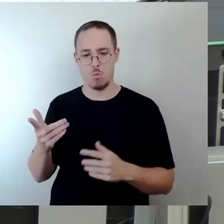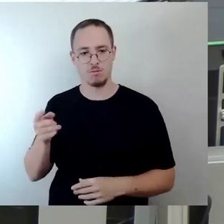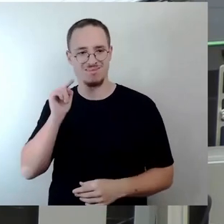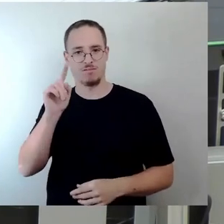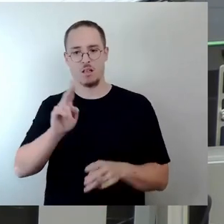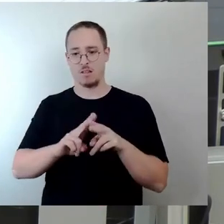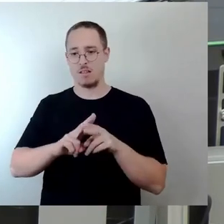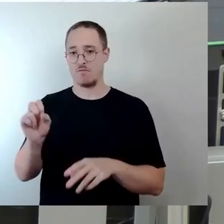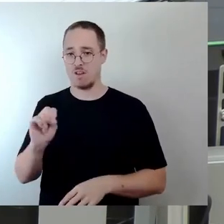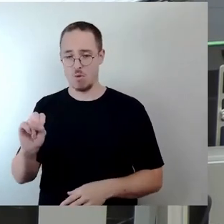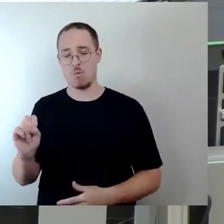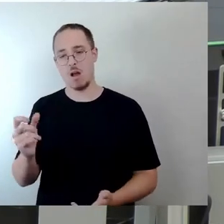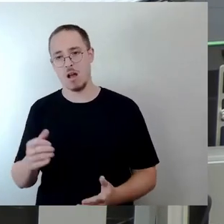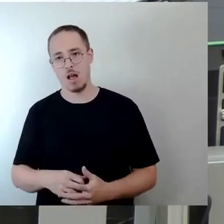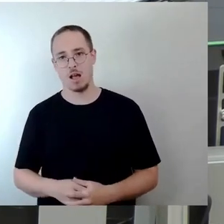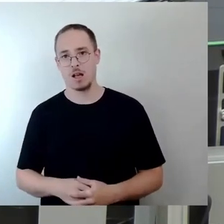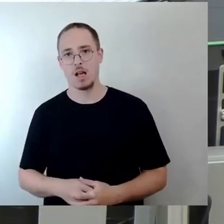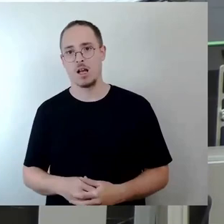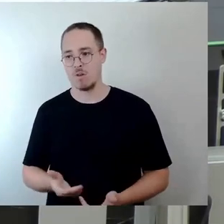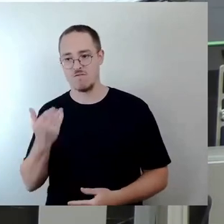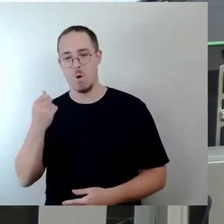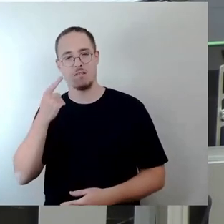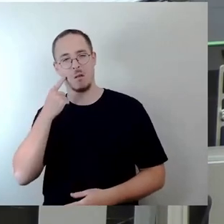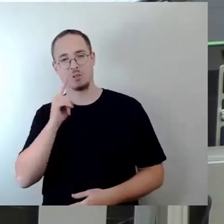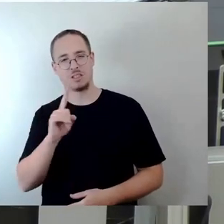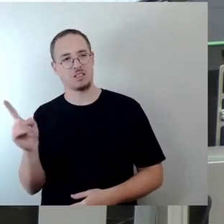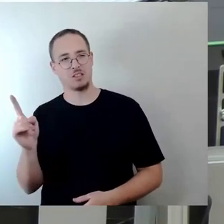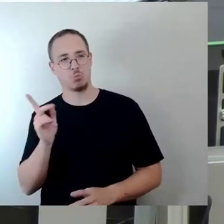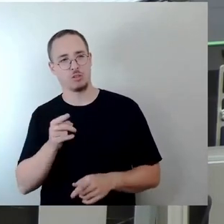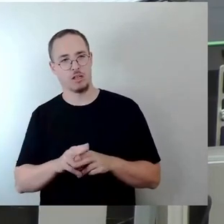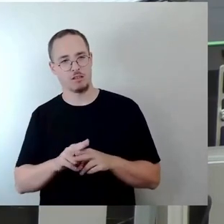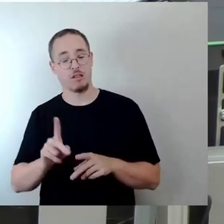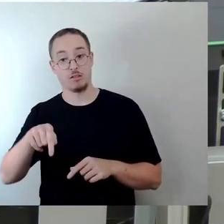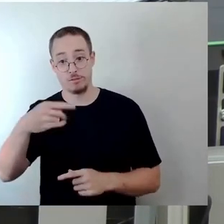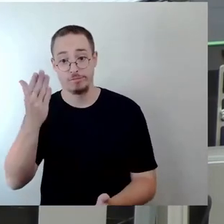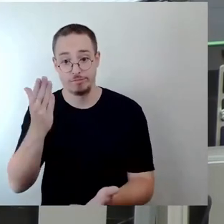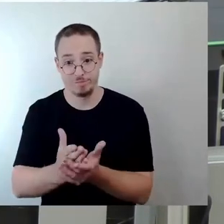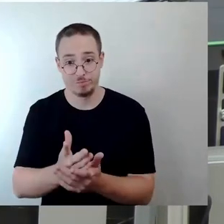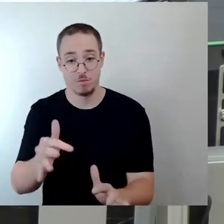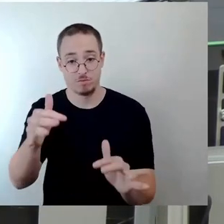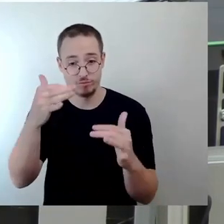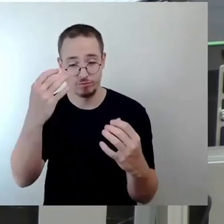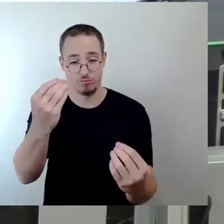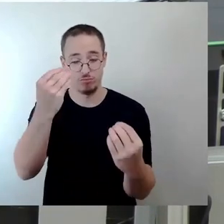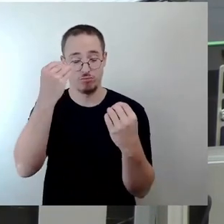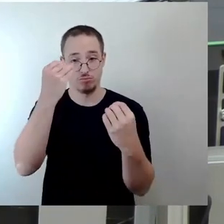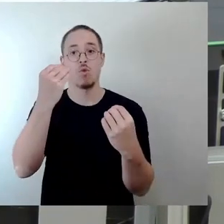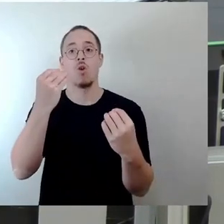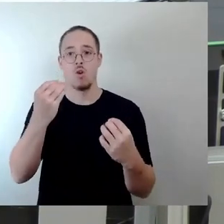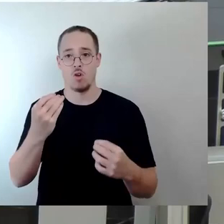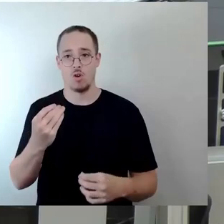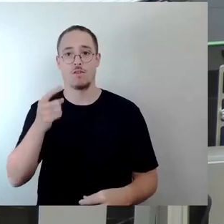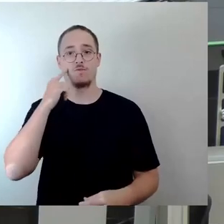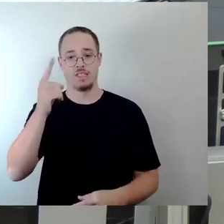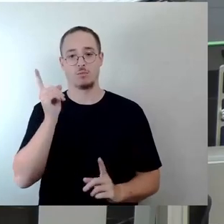Und wenn man das vorher nicht glaubte, dann wusste man danach, sie müssen saniert werden. Tatsächlich, das ist unbestritten. Das haben Sie ja auch so dargestellt, Herr Nietzsche. Das